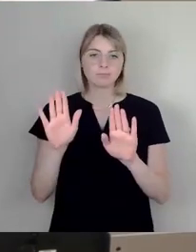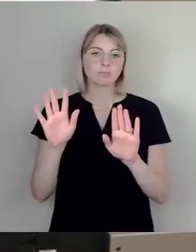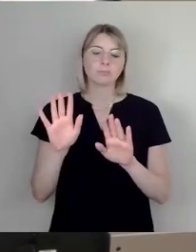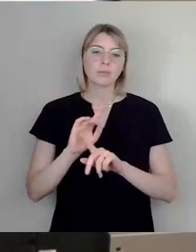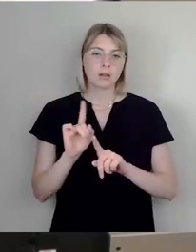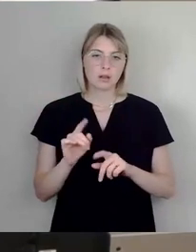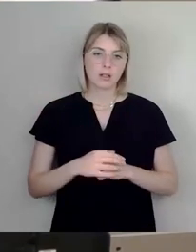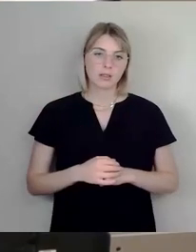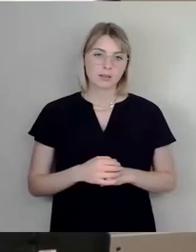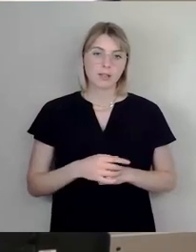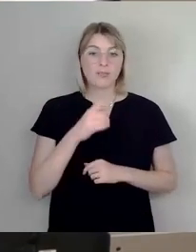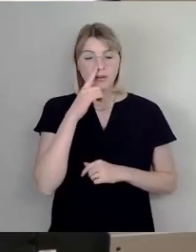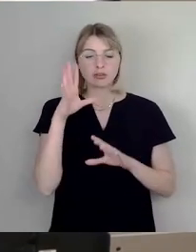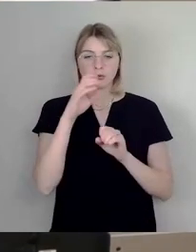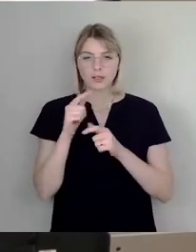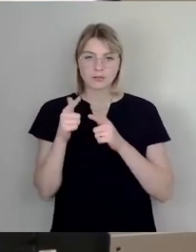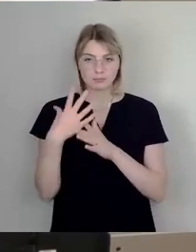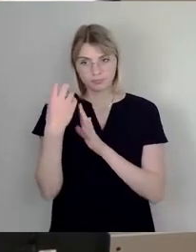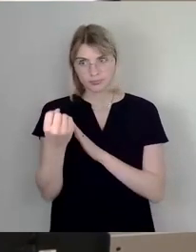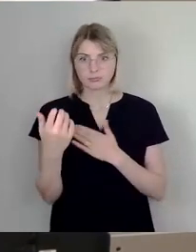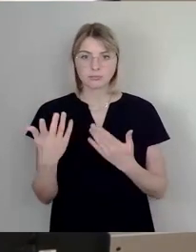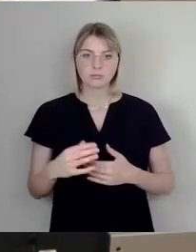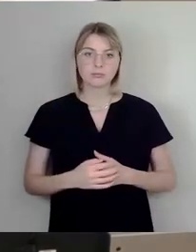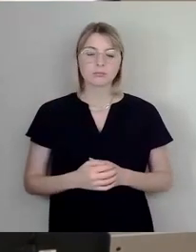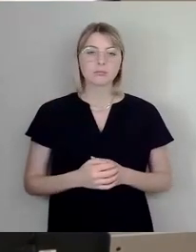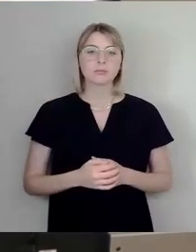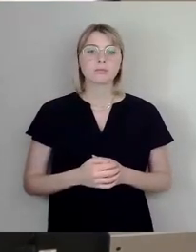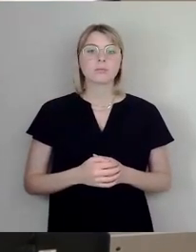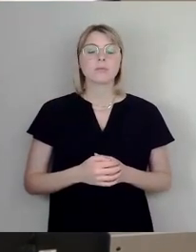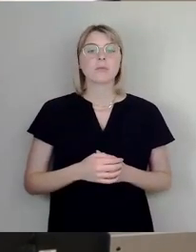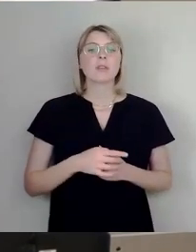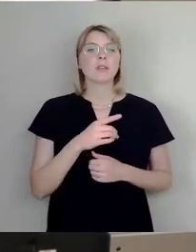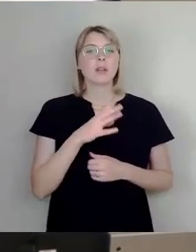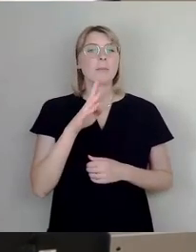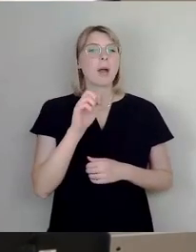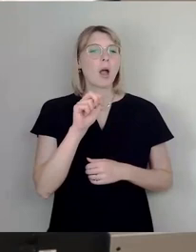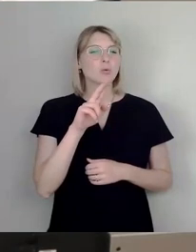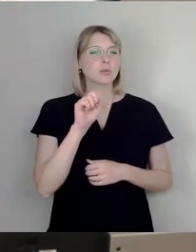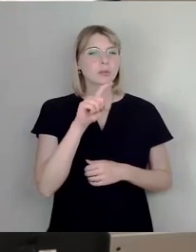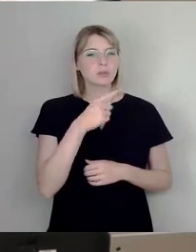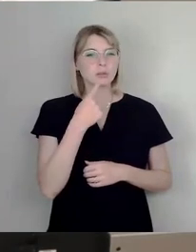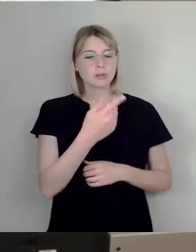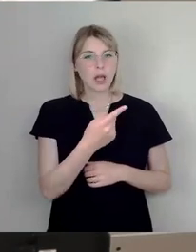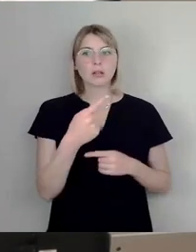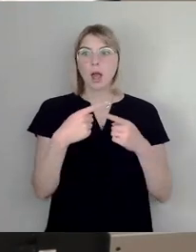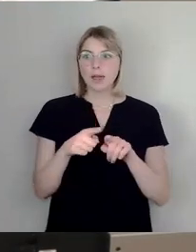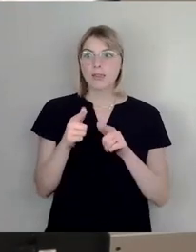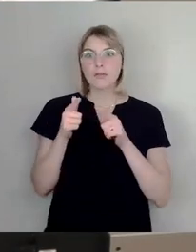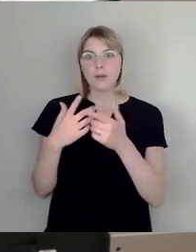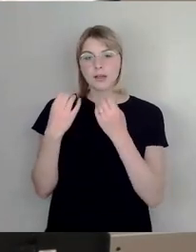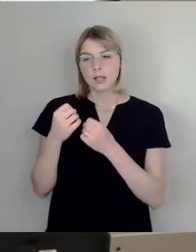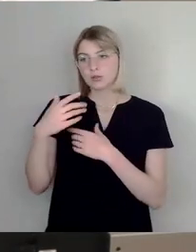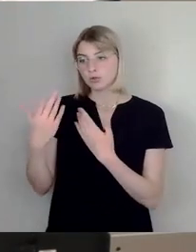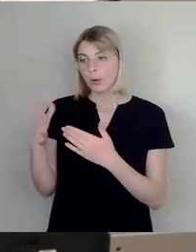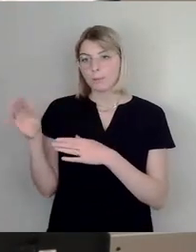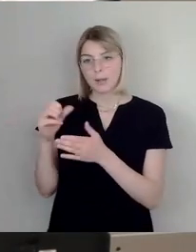werden. Ich will noch mal kurz auf das eingehen, was Herr Dr. Brauns gesagt hat, weil da so Sätze gekommen sind wie, das bezahlen die anderen Fahrgäste mit, die gehen straffrei aus. Ich habe jetzt